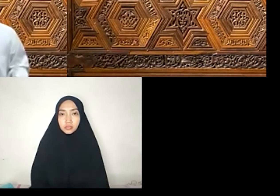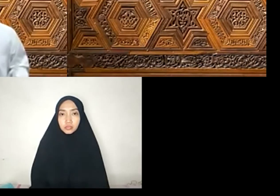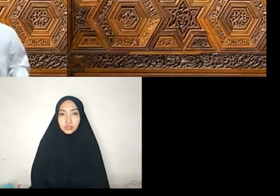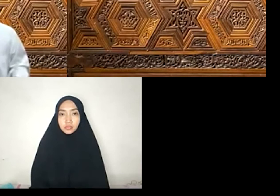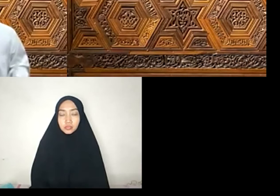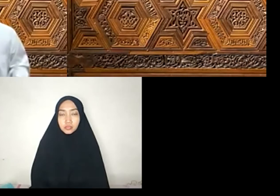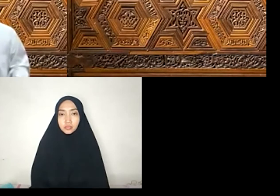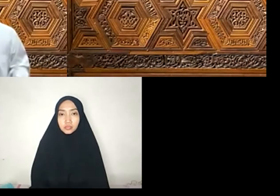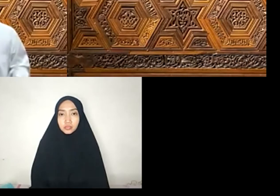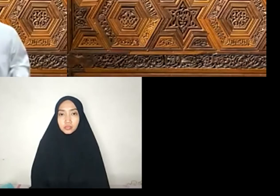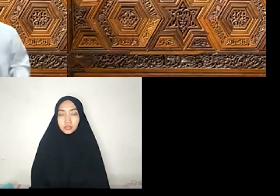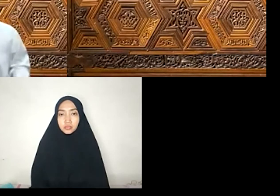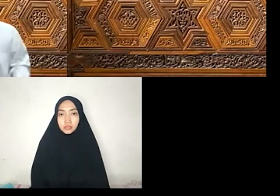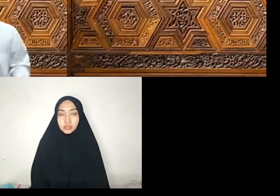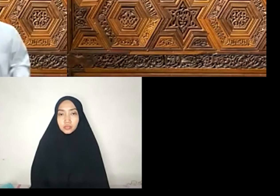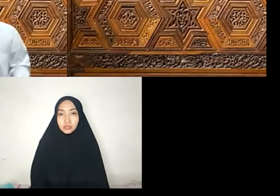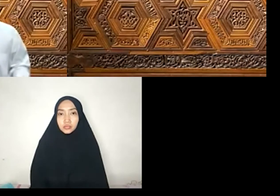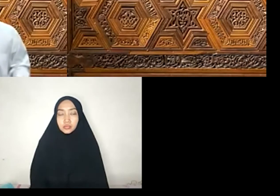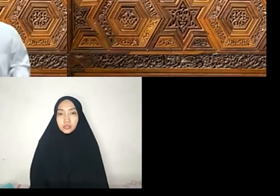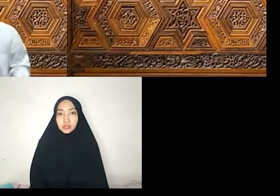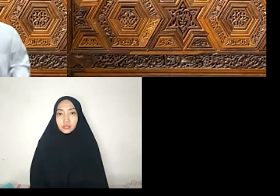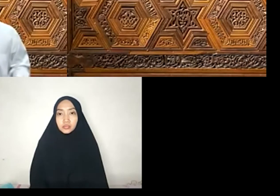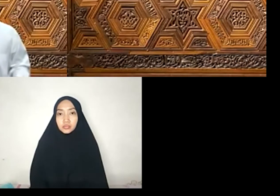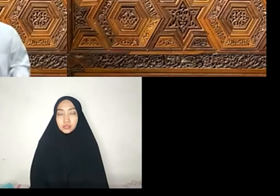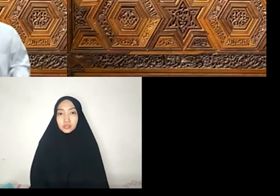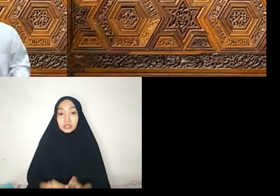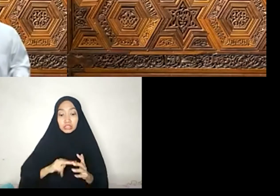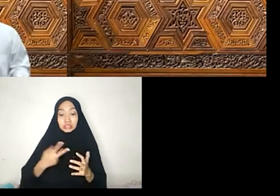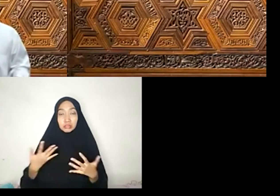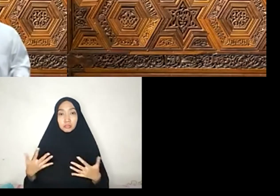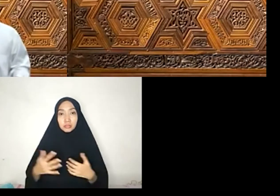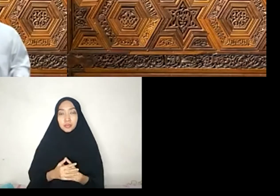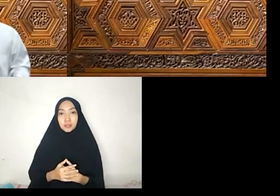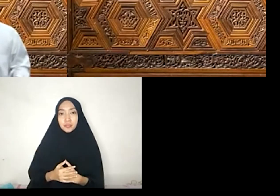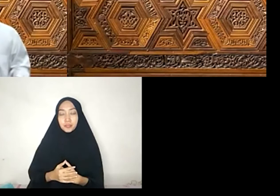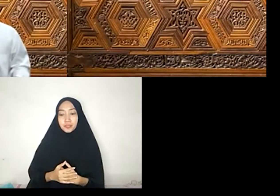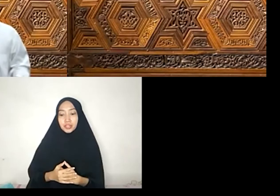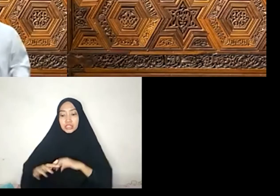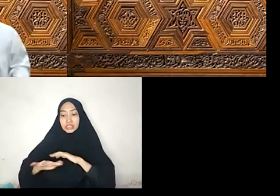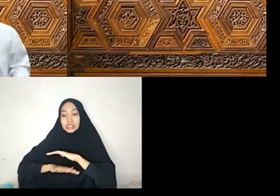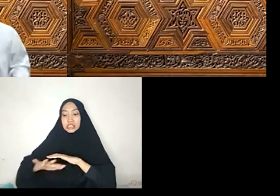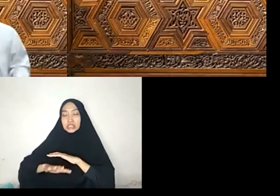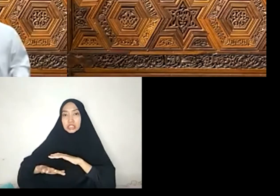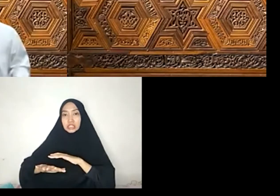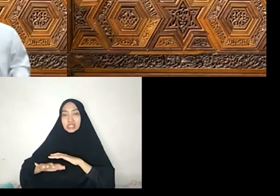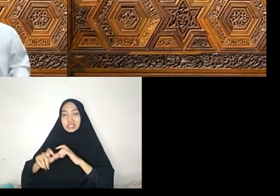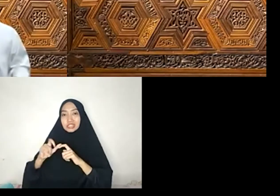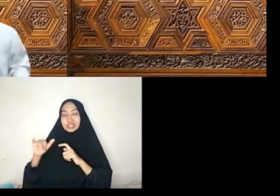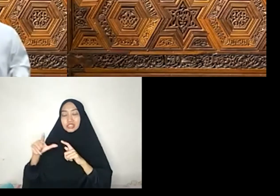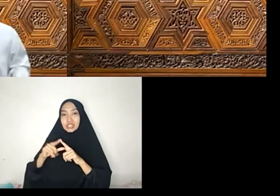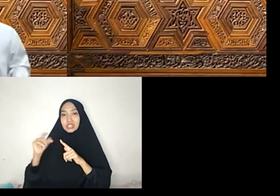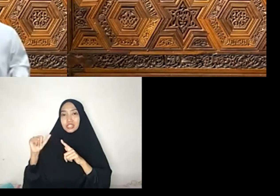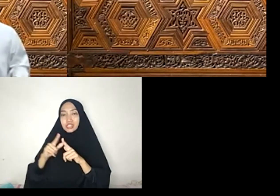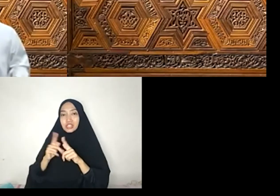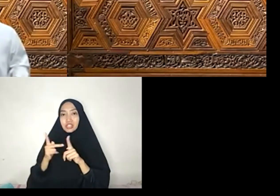fiha bitta'awil Artinya, fondasi dan basis syari'ah adalah kebijaksanaan dan